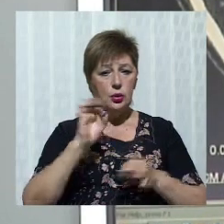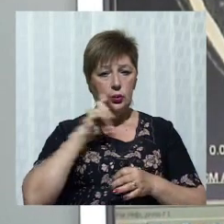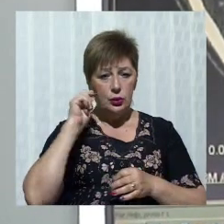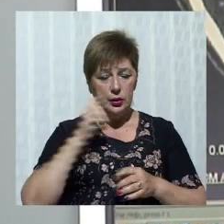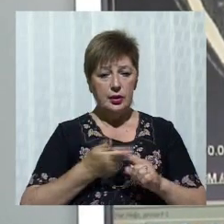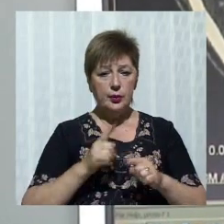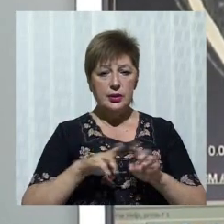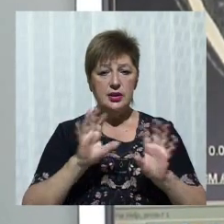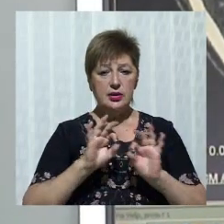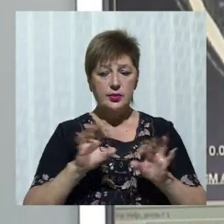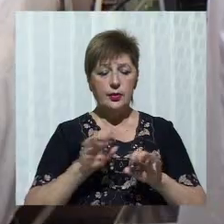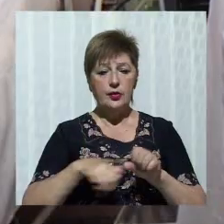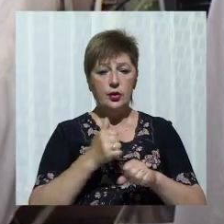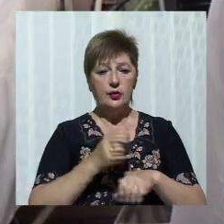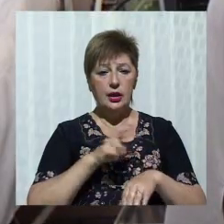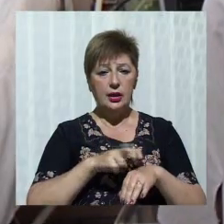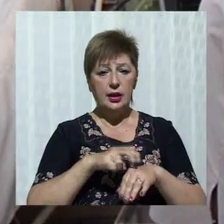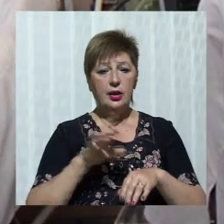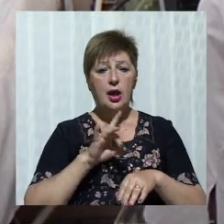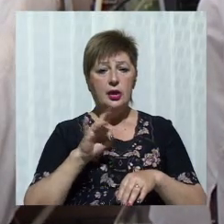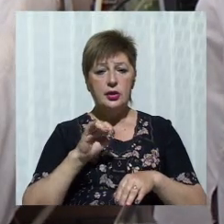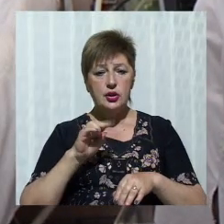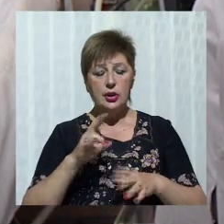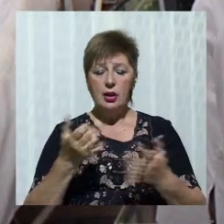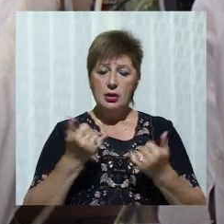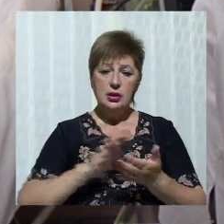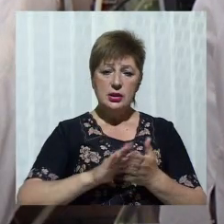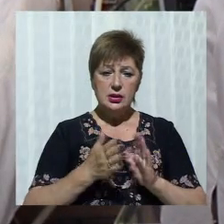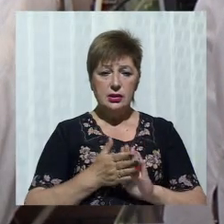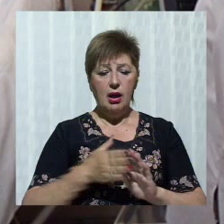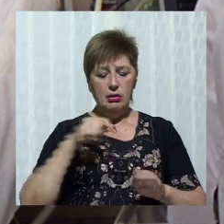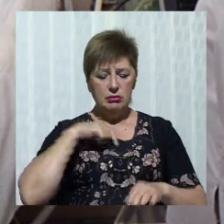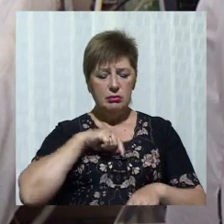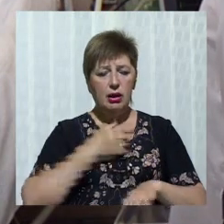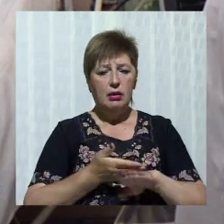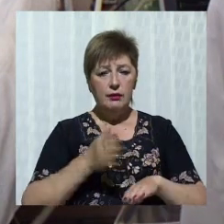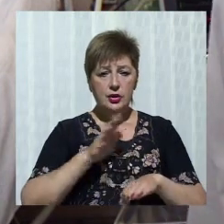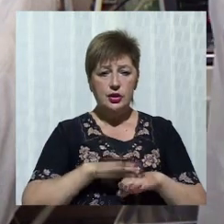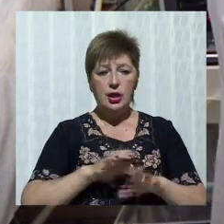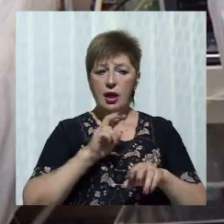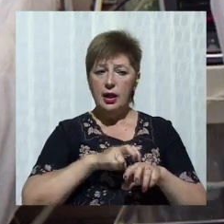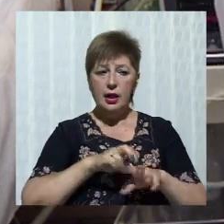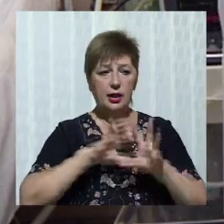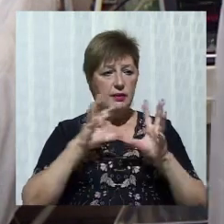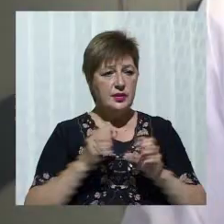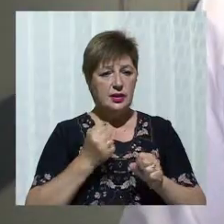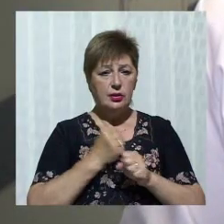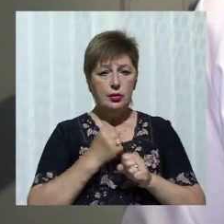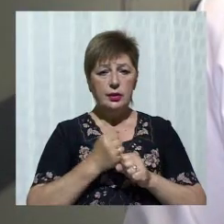закладу Сергій Риженко. Наразі стан бійця важкий. Лікарі роблять все можливе для полегшення його стану.